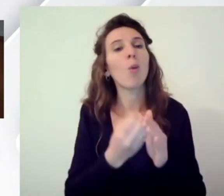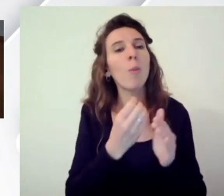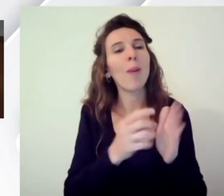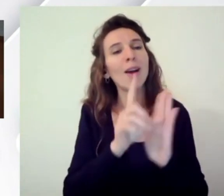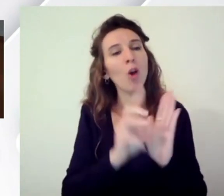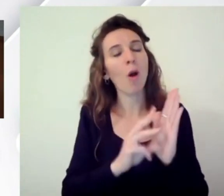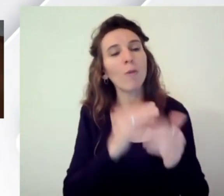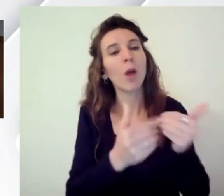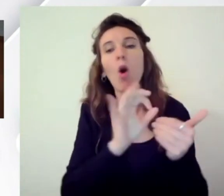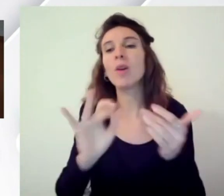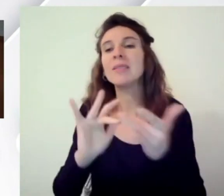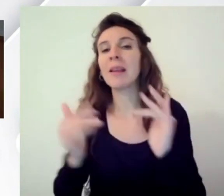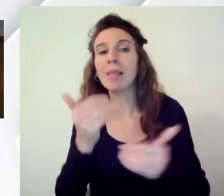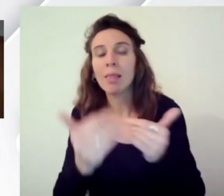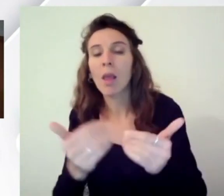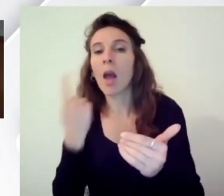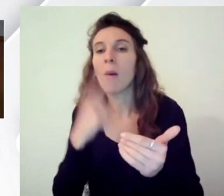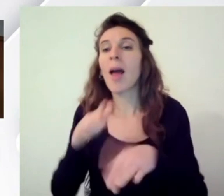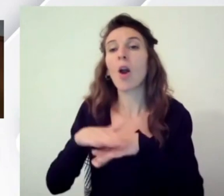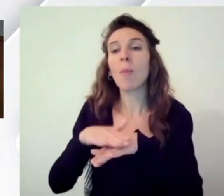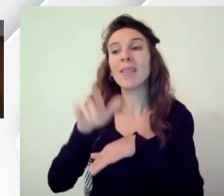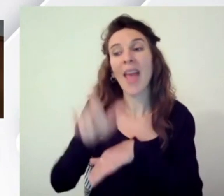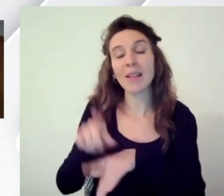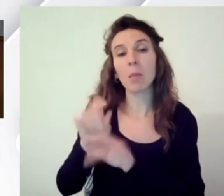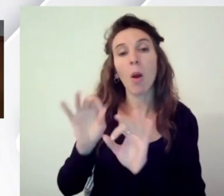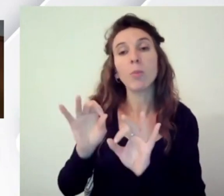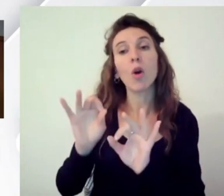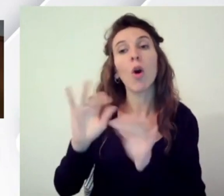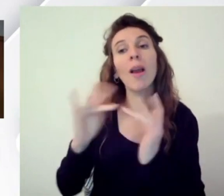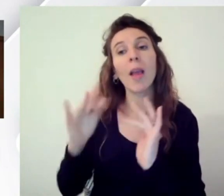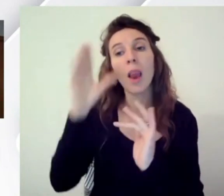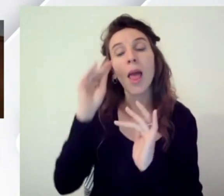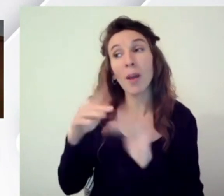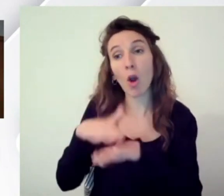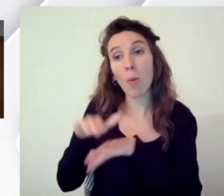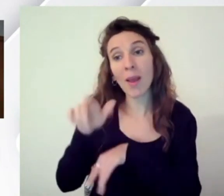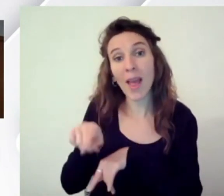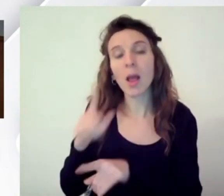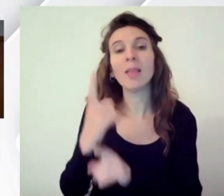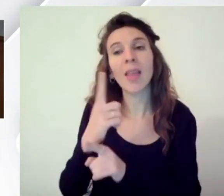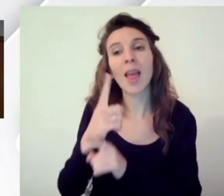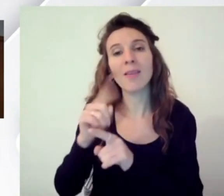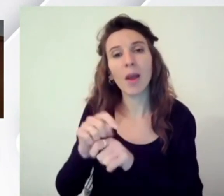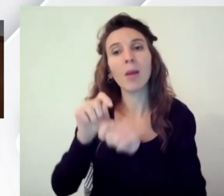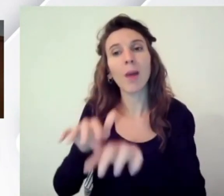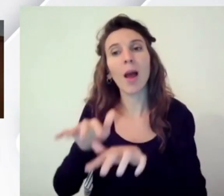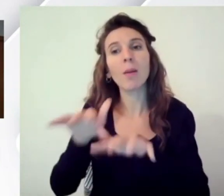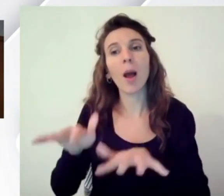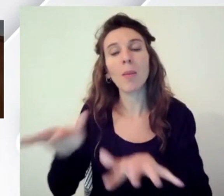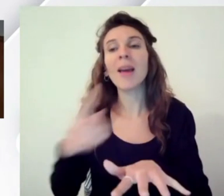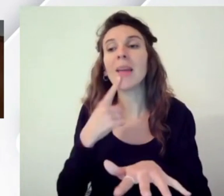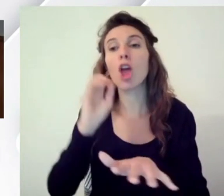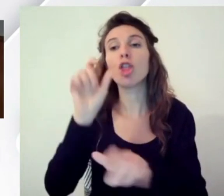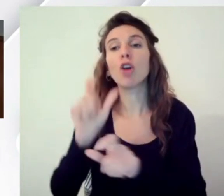sviluppa i siti nel caso dell'e-learning invece è una competenza a mio avviso che deve essere diffusa tra tutti i